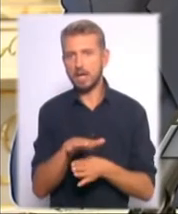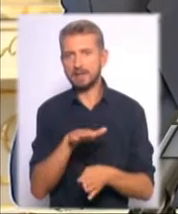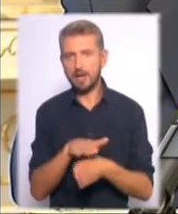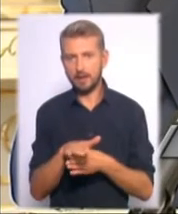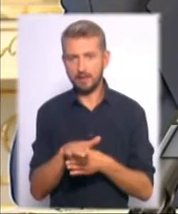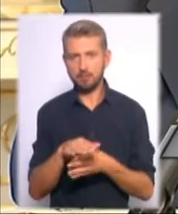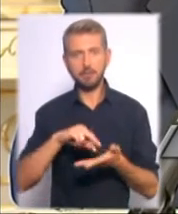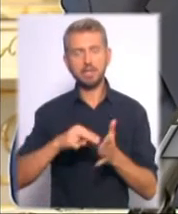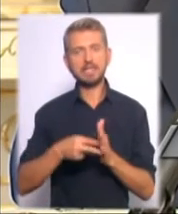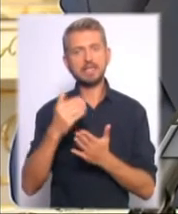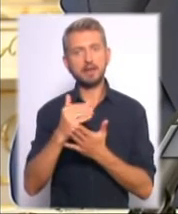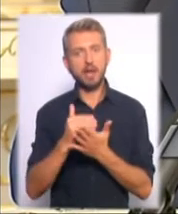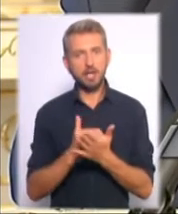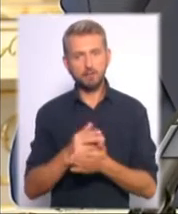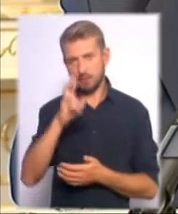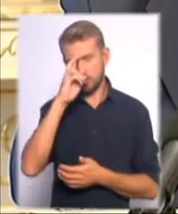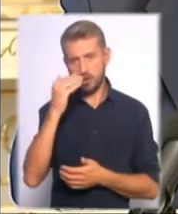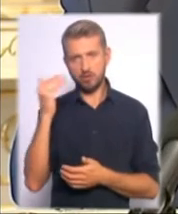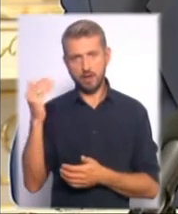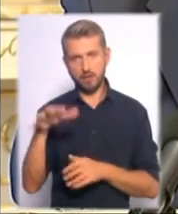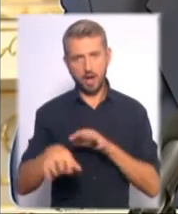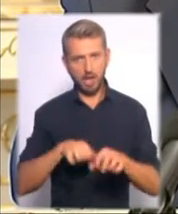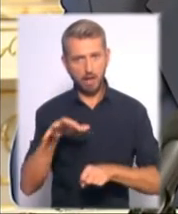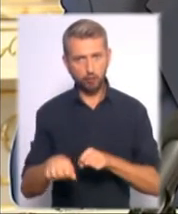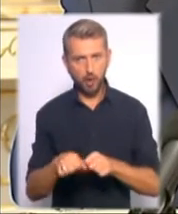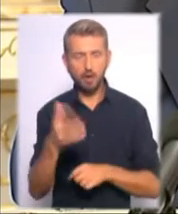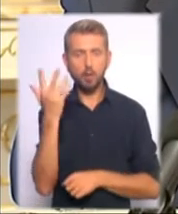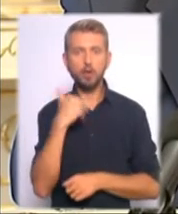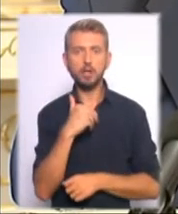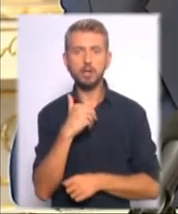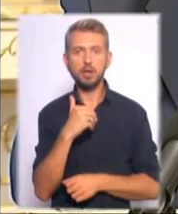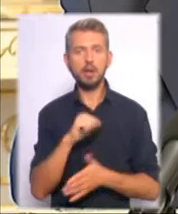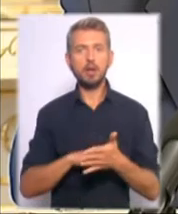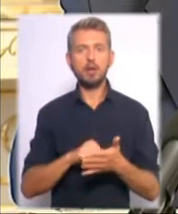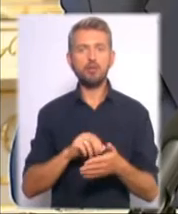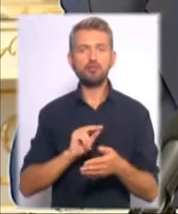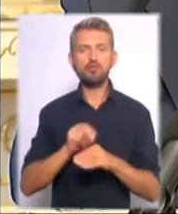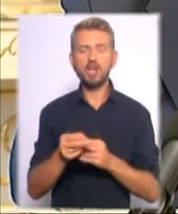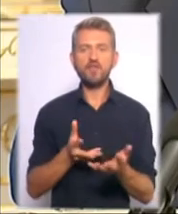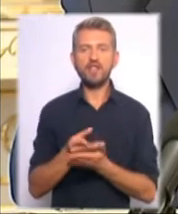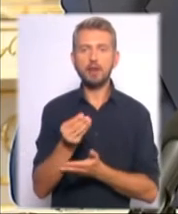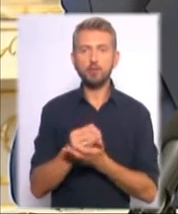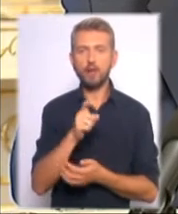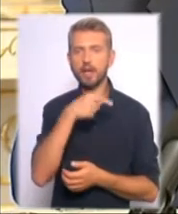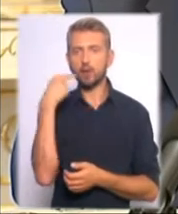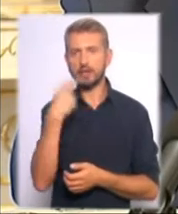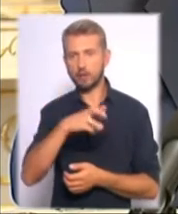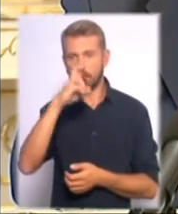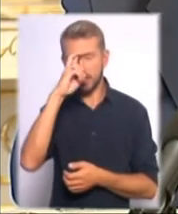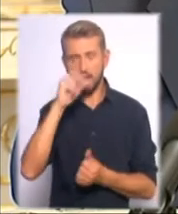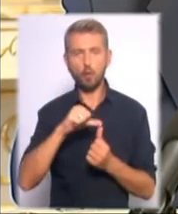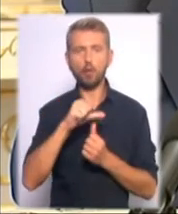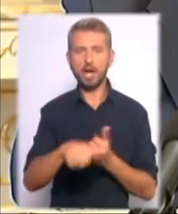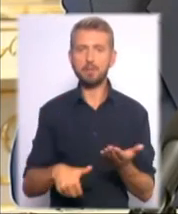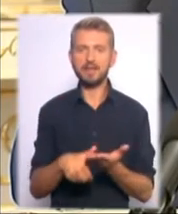сценаріїв держави-агресора, коли через фінансування з Російської Федерації окремі